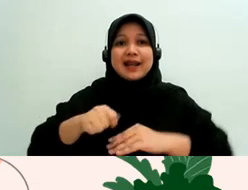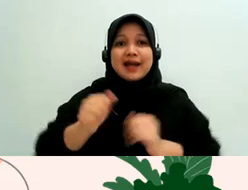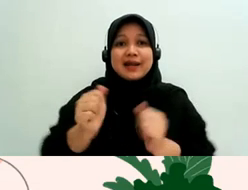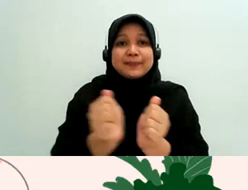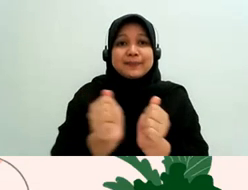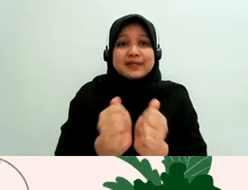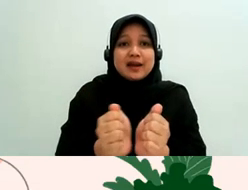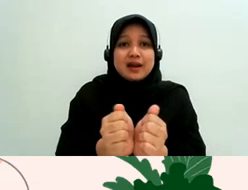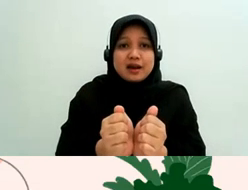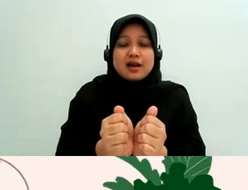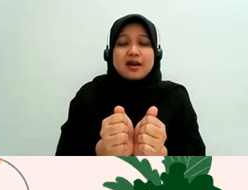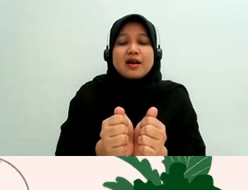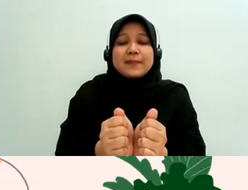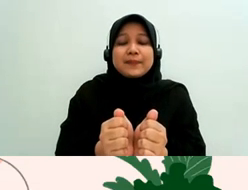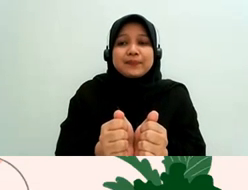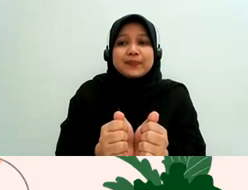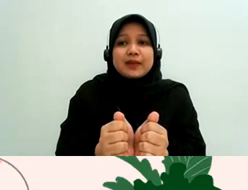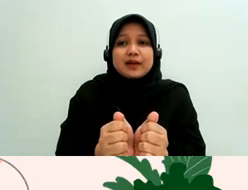sebetulnya